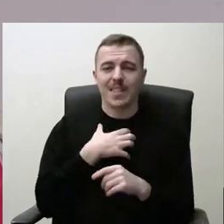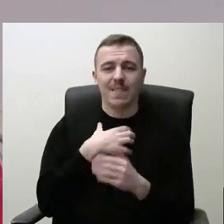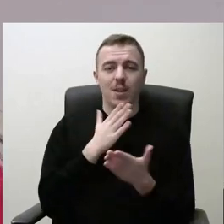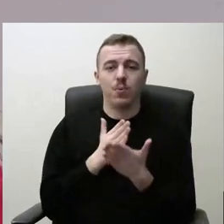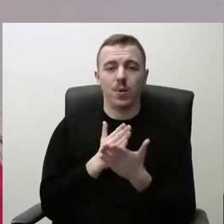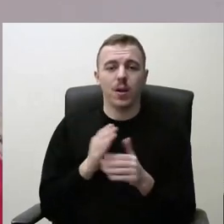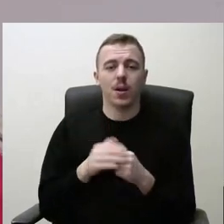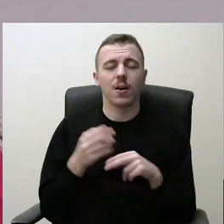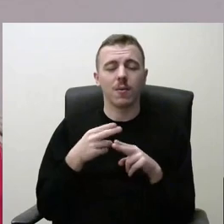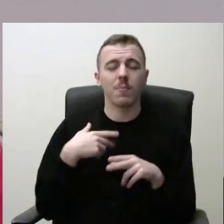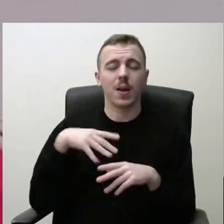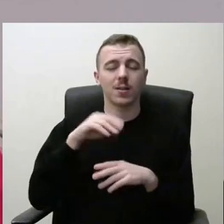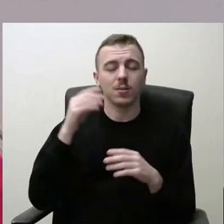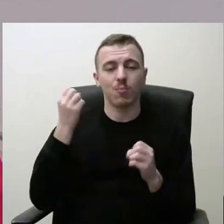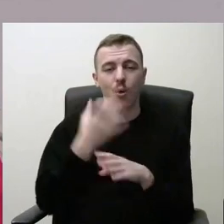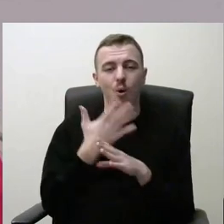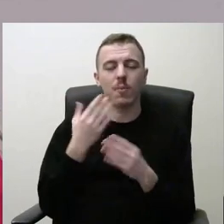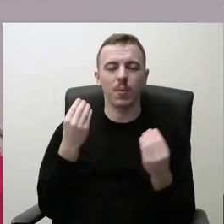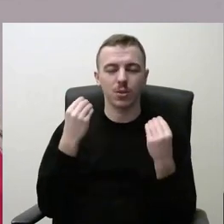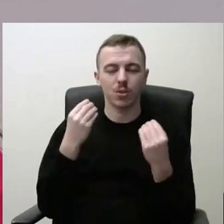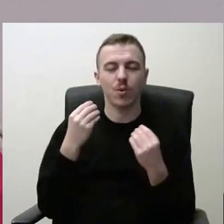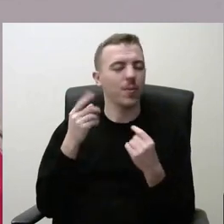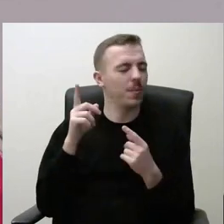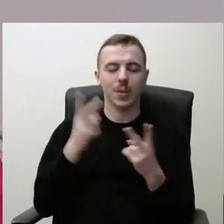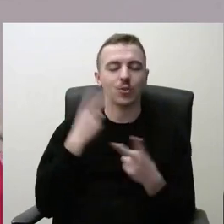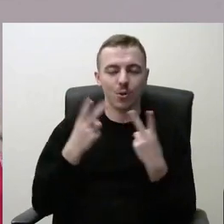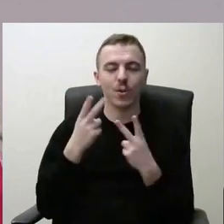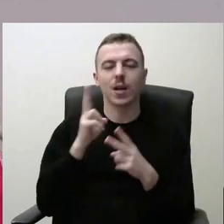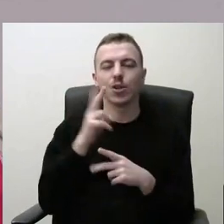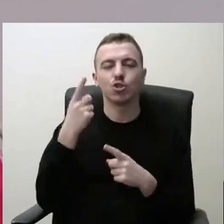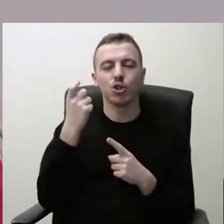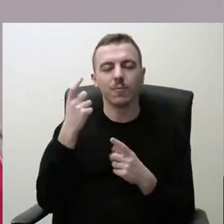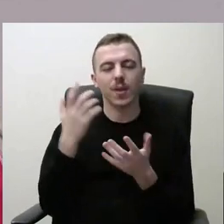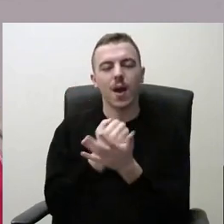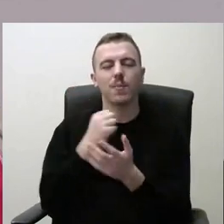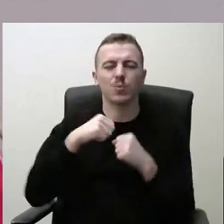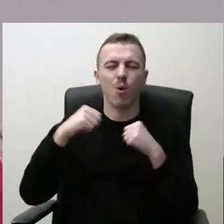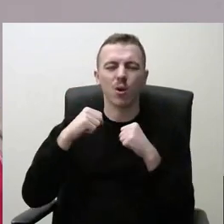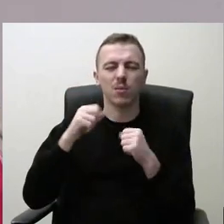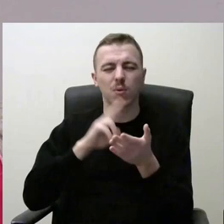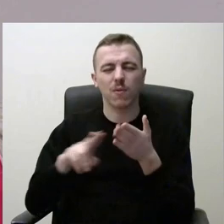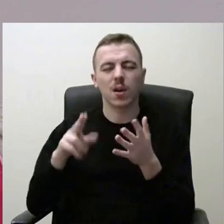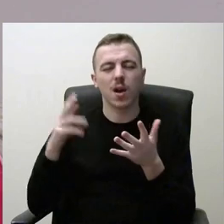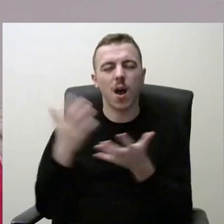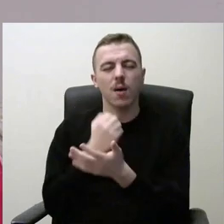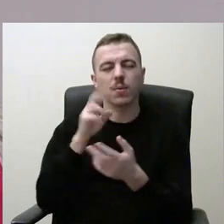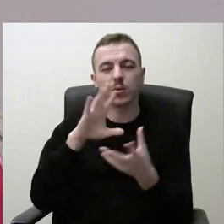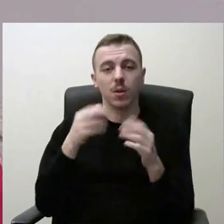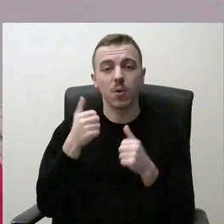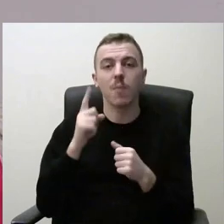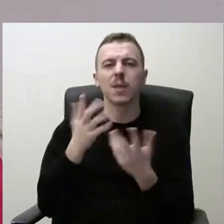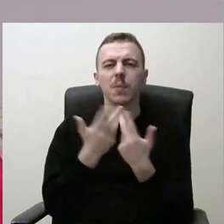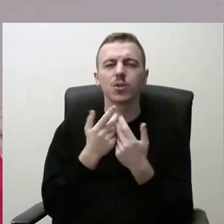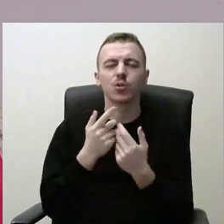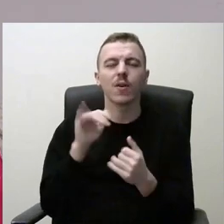mokam pasidžiaugti mūsų šimtukininkais, sportininkų vaikų pasiekimais, bet ar kas nors bandė paskaičiuoti ir vertinti